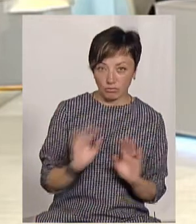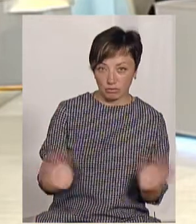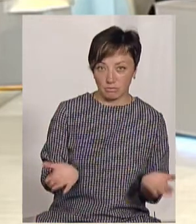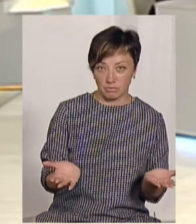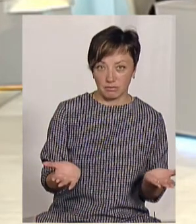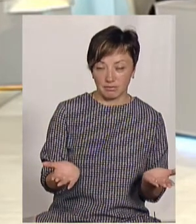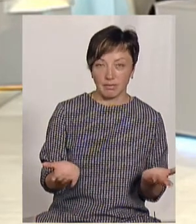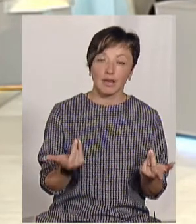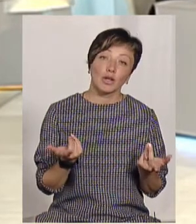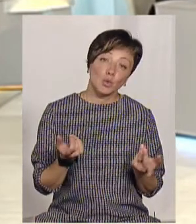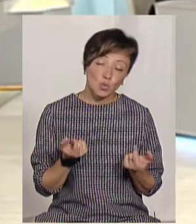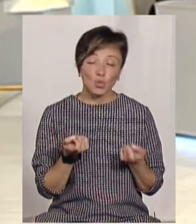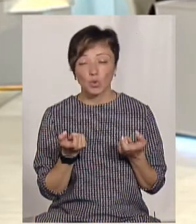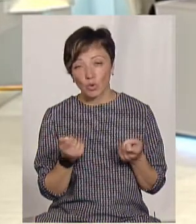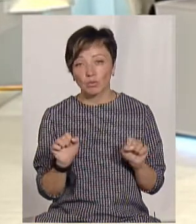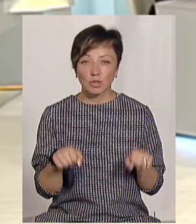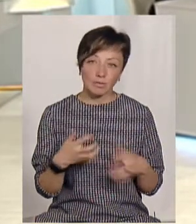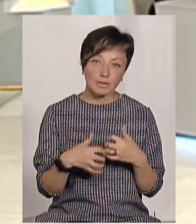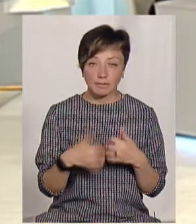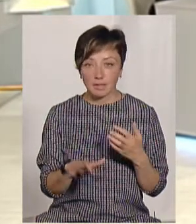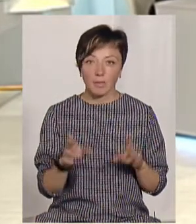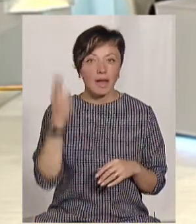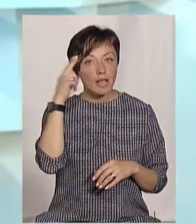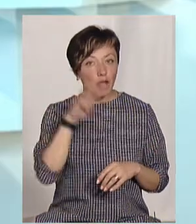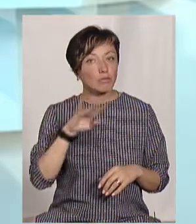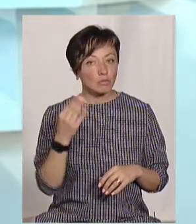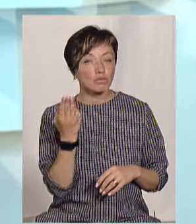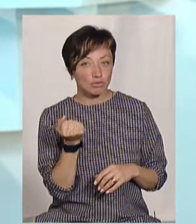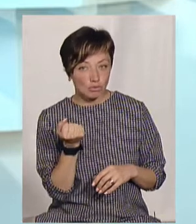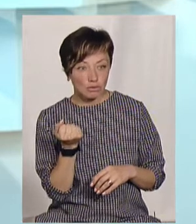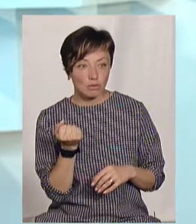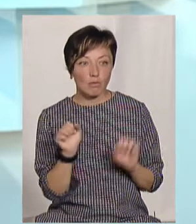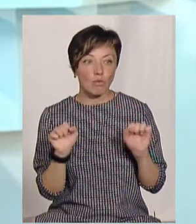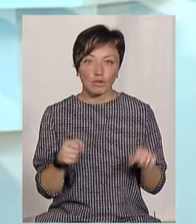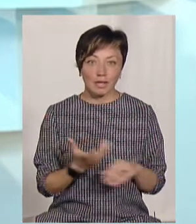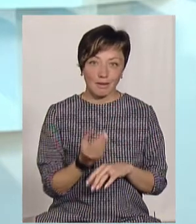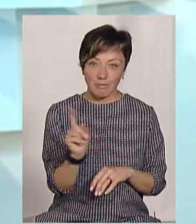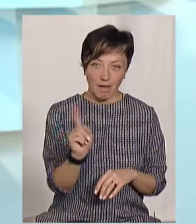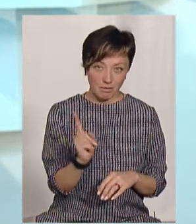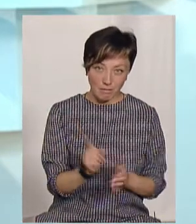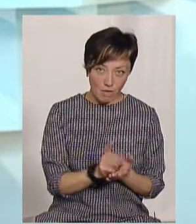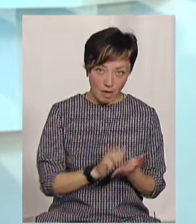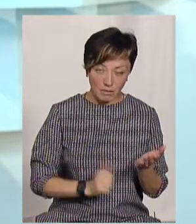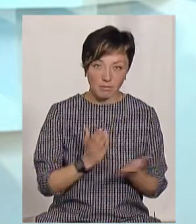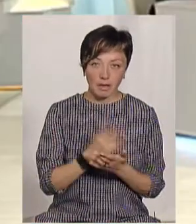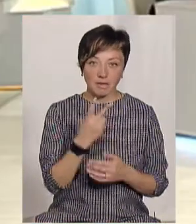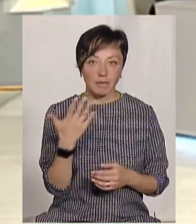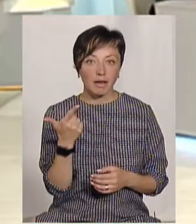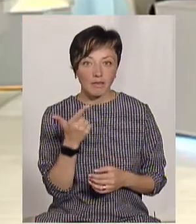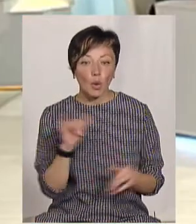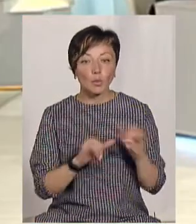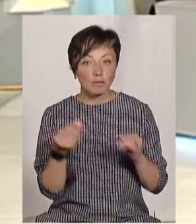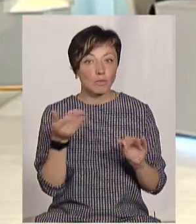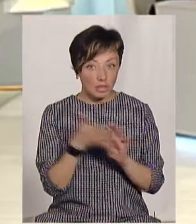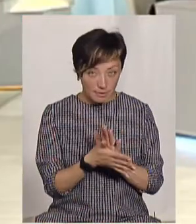Ну, так. Опосередковано заробила, бо дядя Міша, який може навіть і не платить податки, але він маючи 25 гривень, теж їх